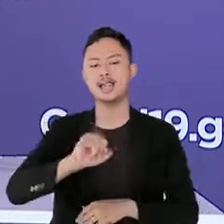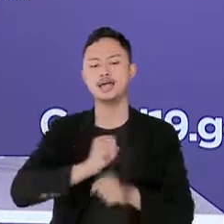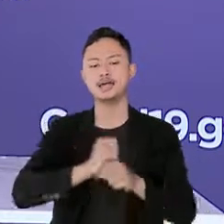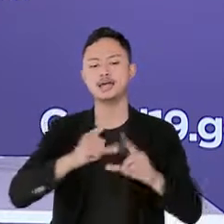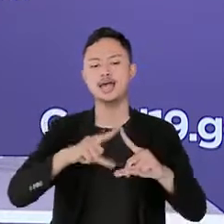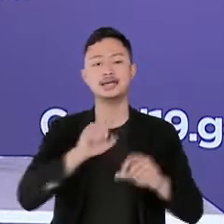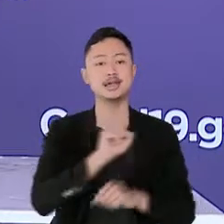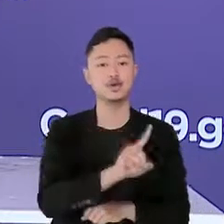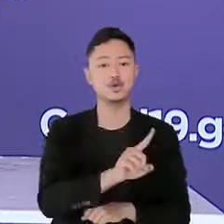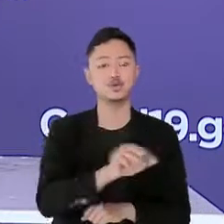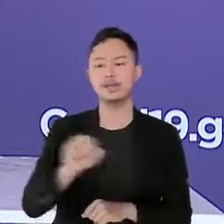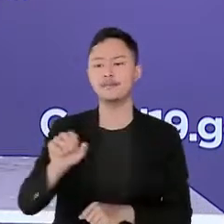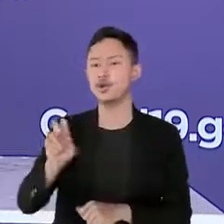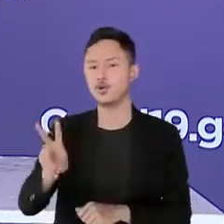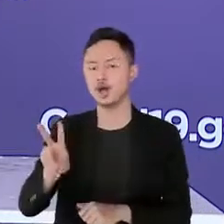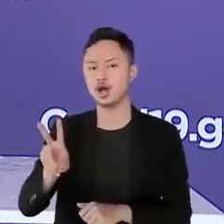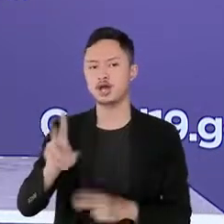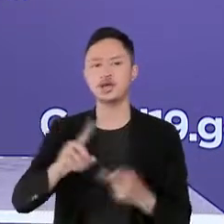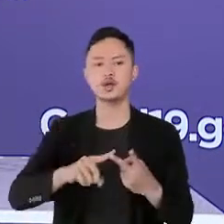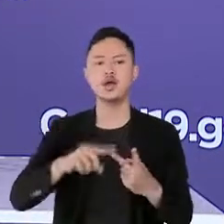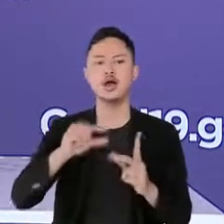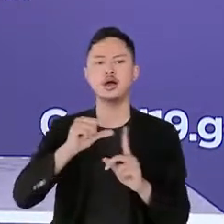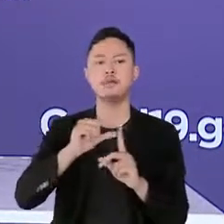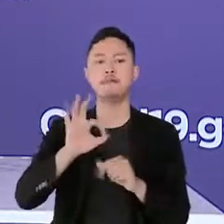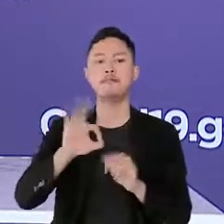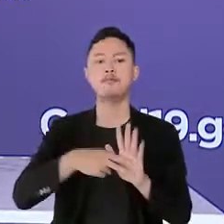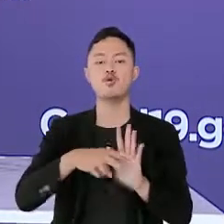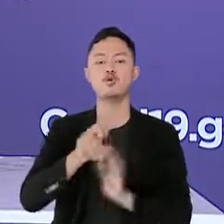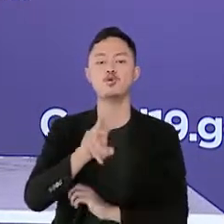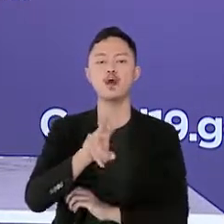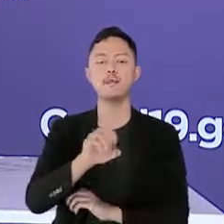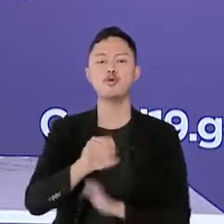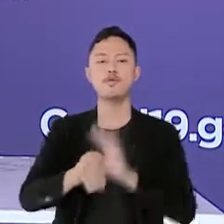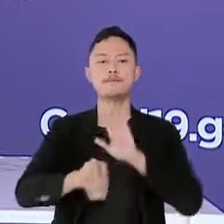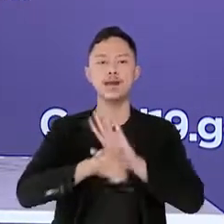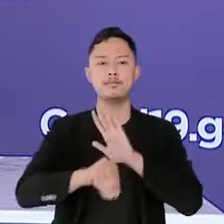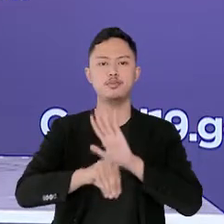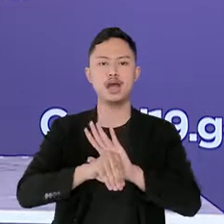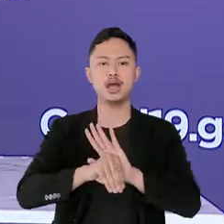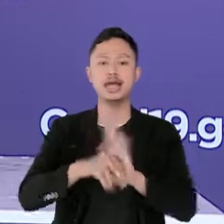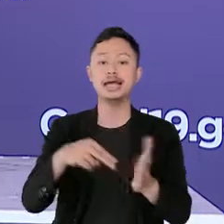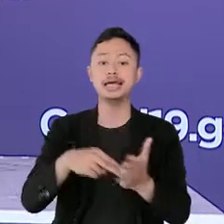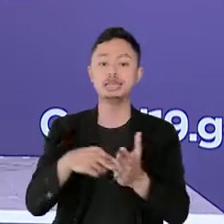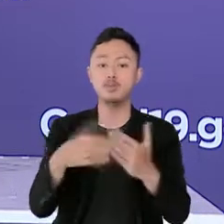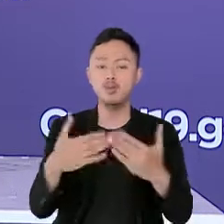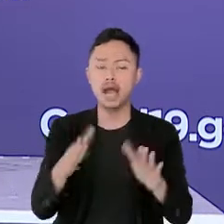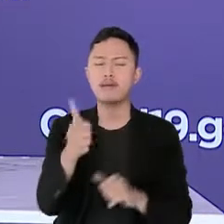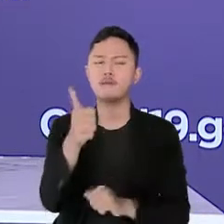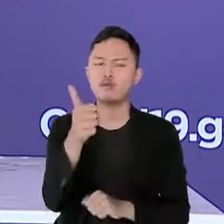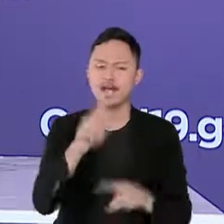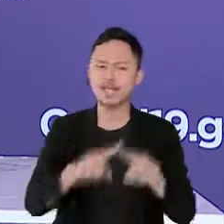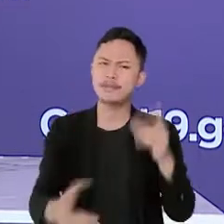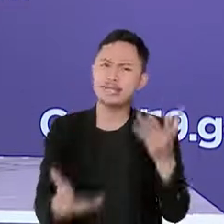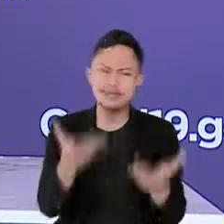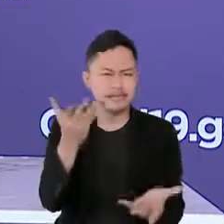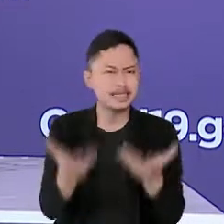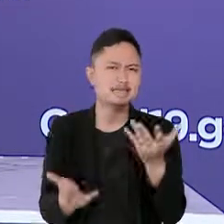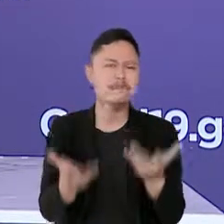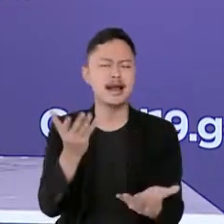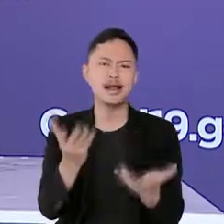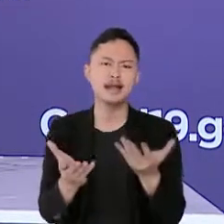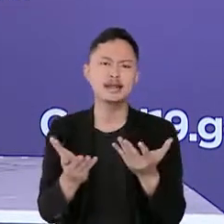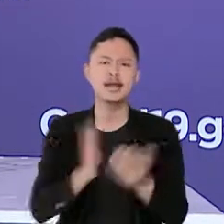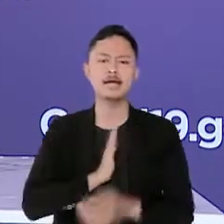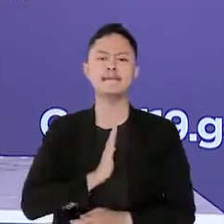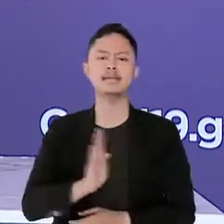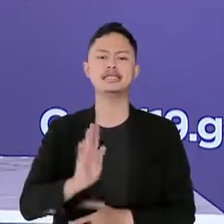iga 2 serta penyelenggaraan PON ke-20 di Papua diizinkan dengan penuh pertimbangan dan mengutamakan prins